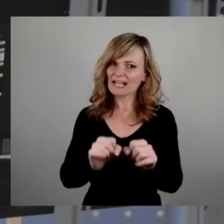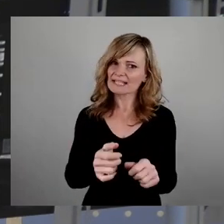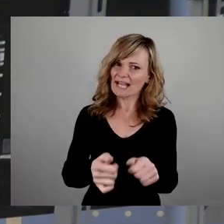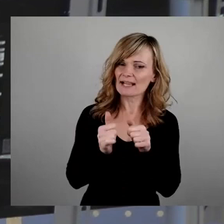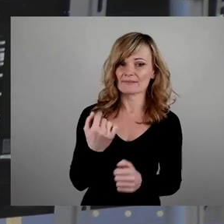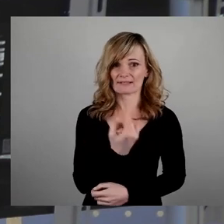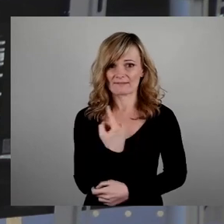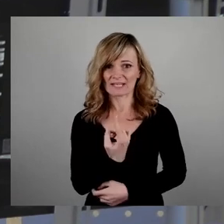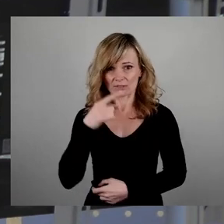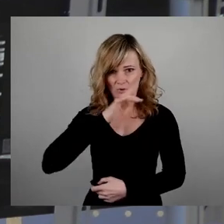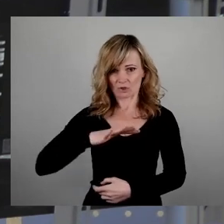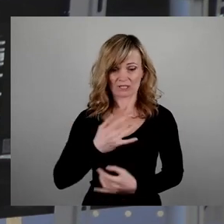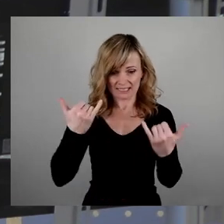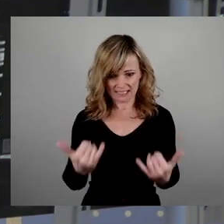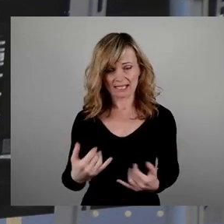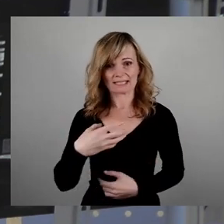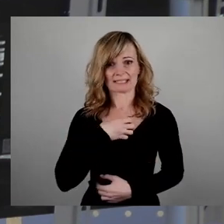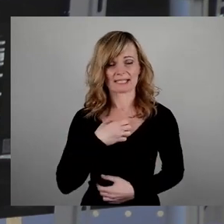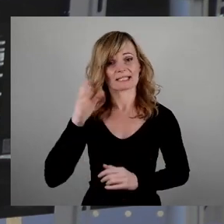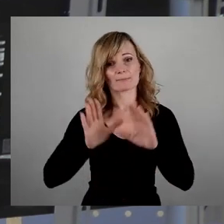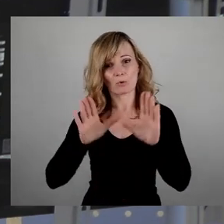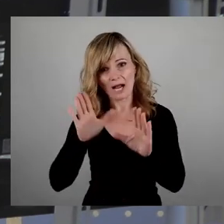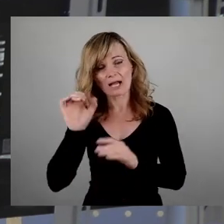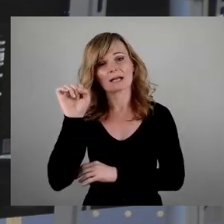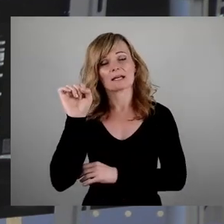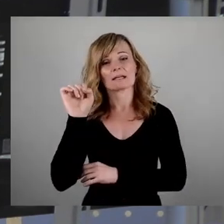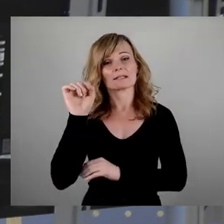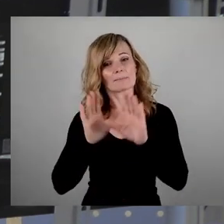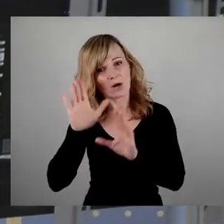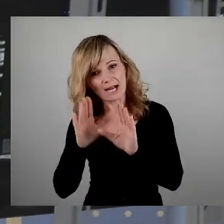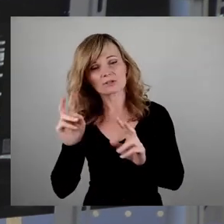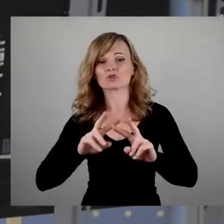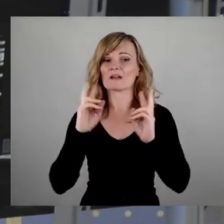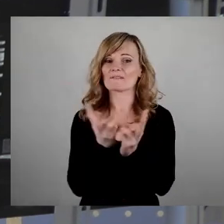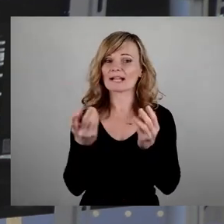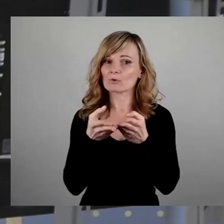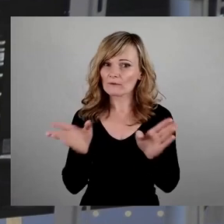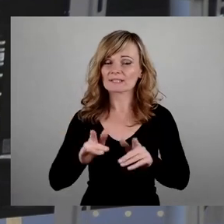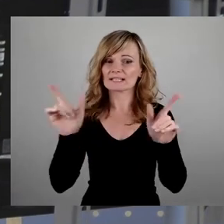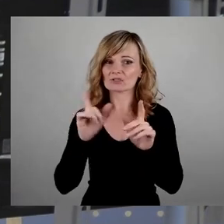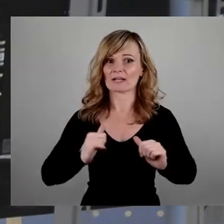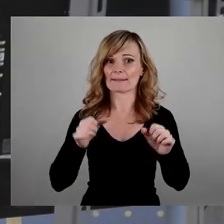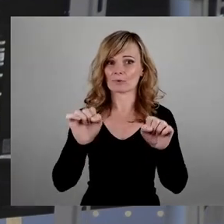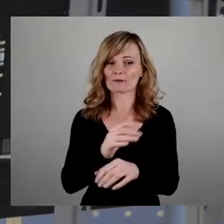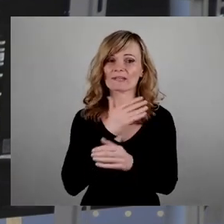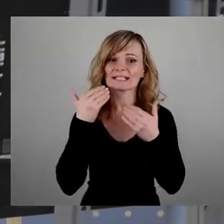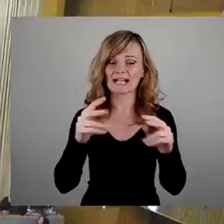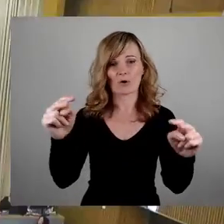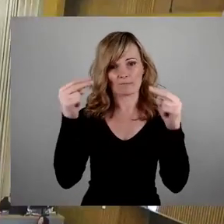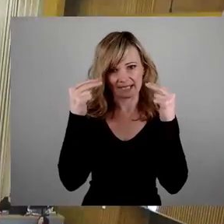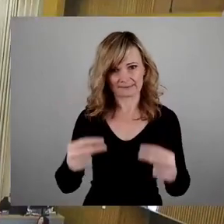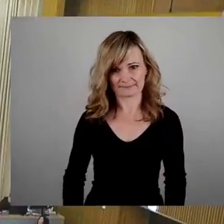in Dresden, in einer demokratischen, weltoffenen Gesellschaft leben zu können? Vielen Dank für Ihre Aufmerksamkeit.